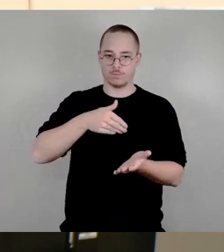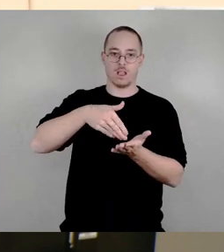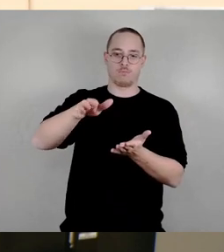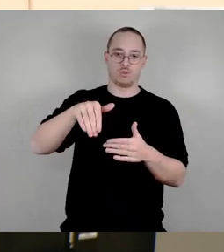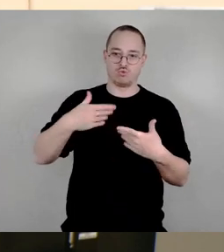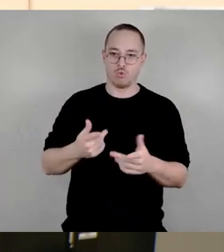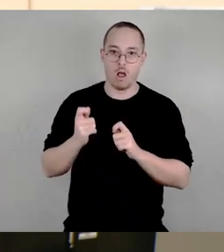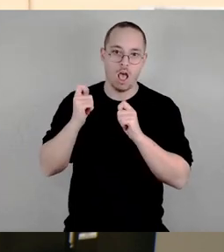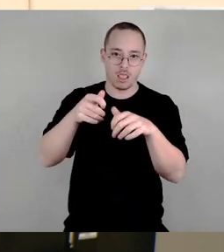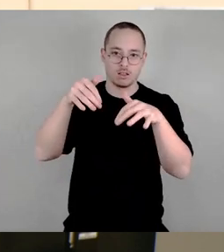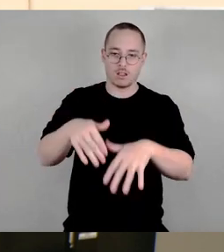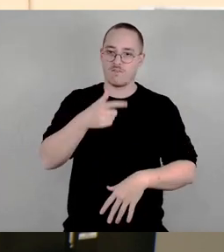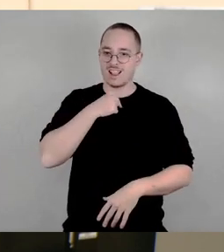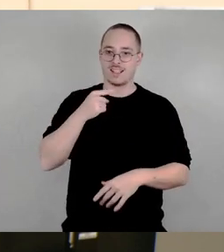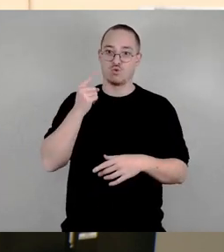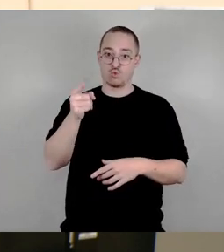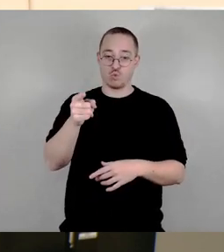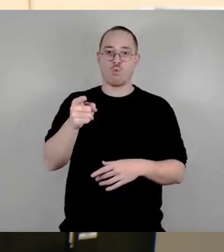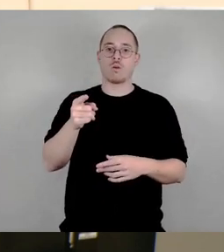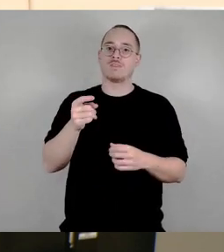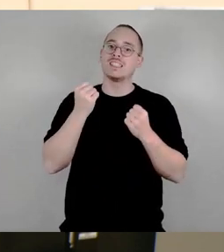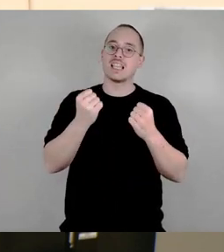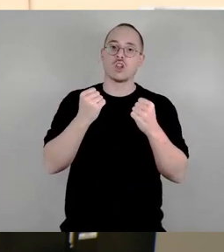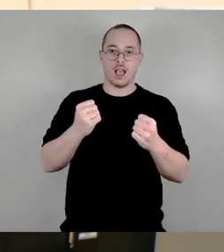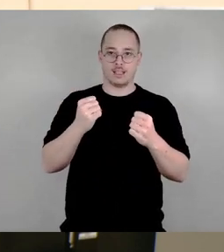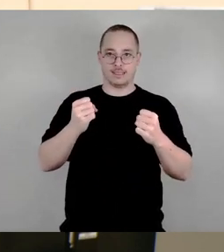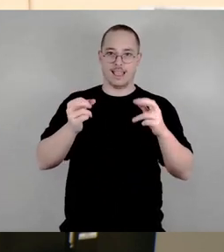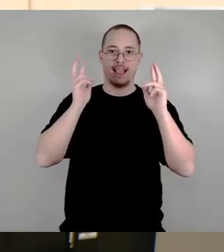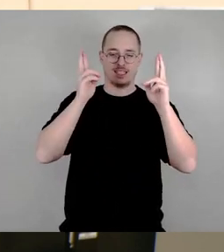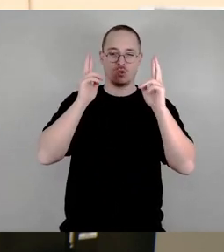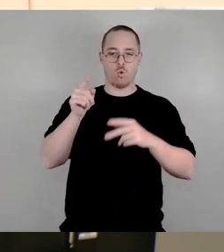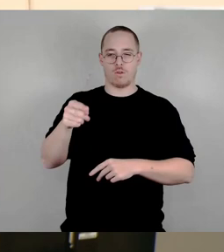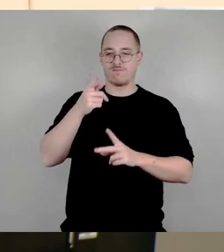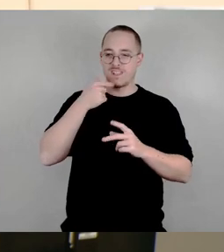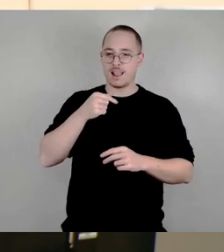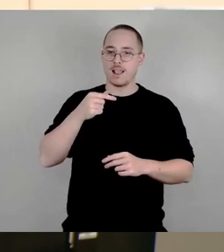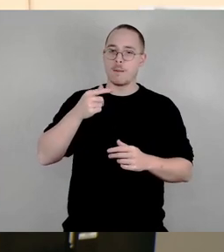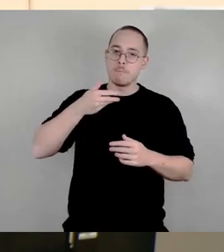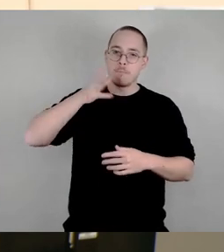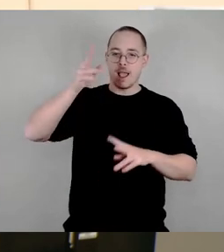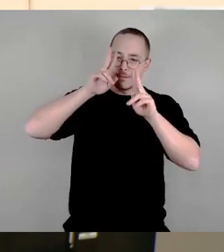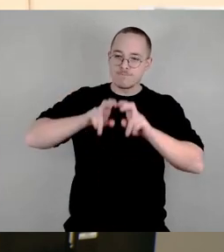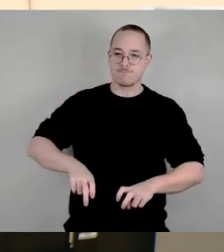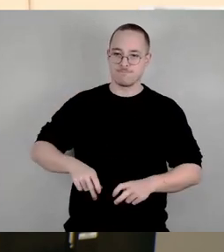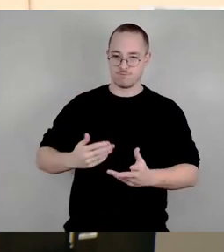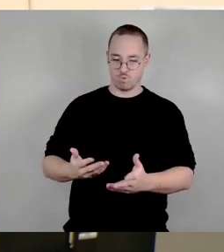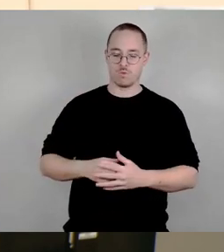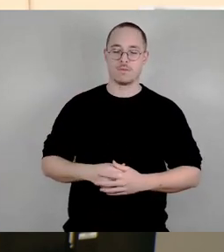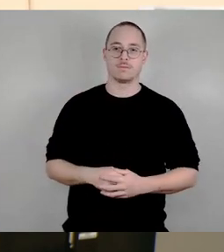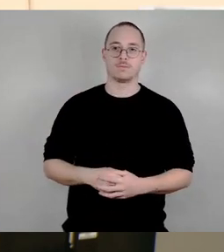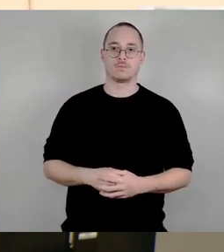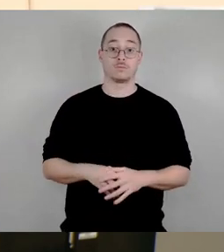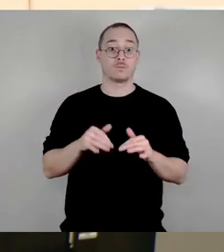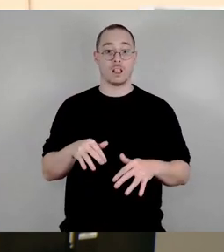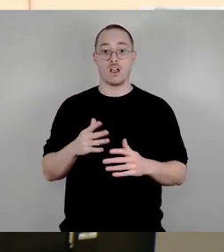Sicherheitsrisiko noch etwas genauer zu untersuchen, gibt es den Vorschlag, dass wir uns